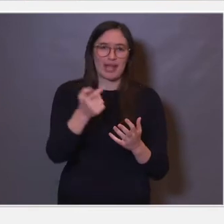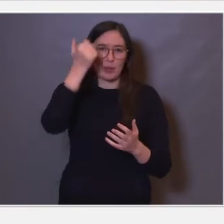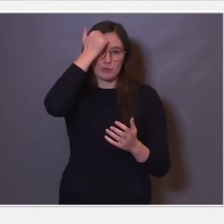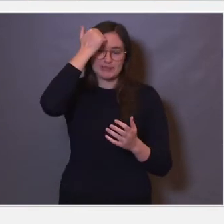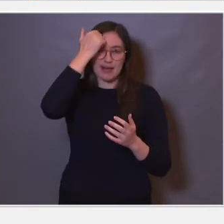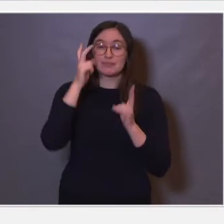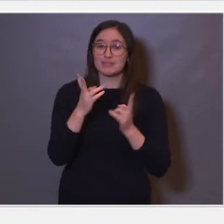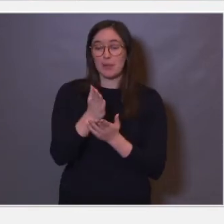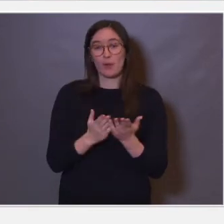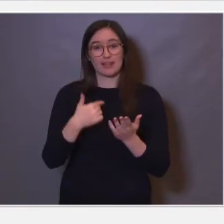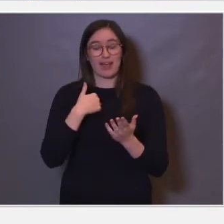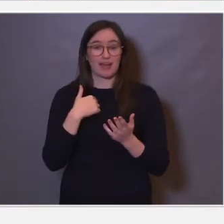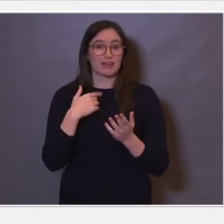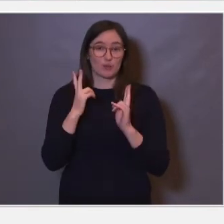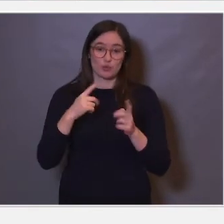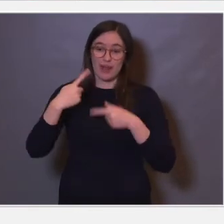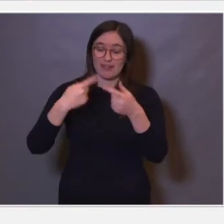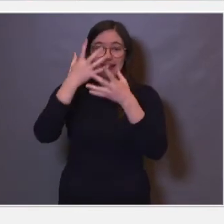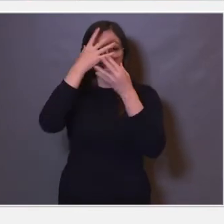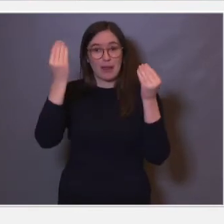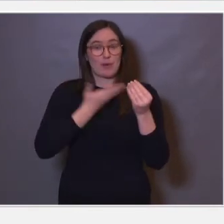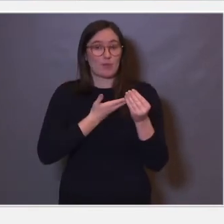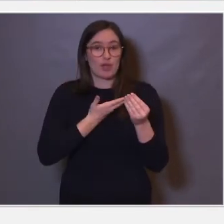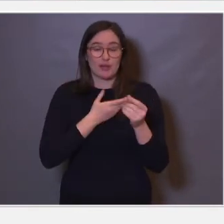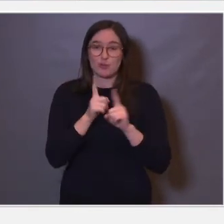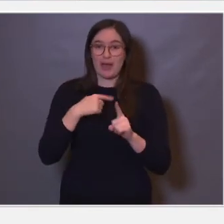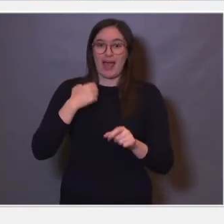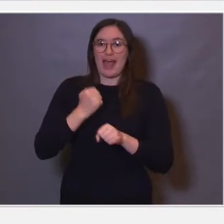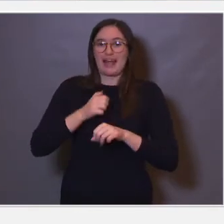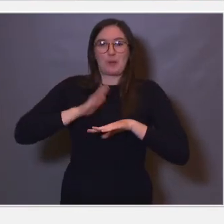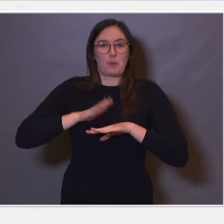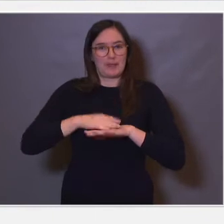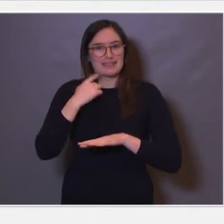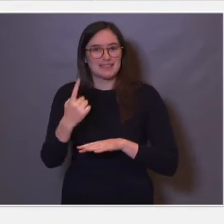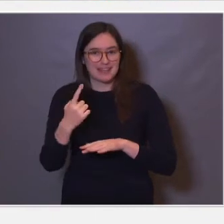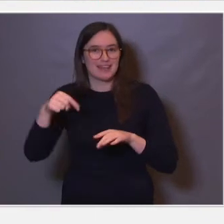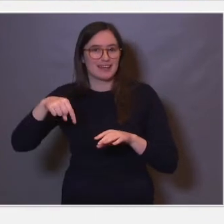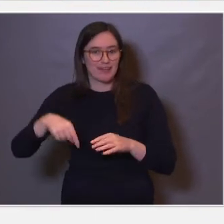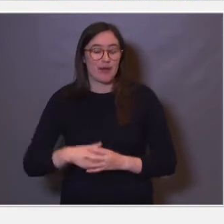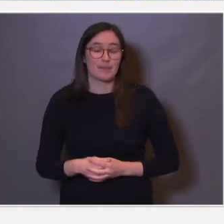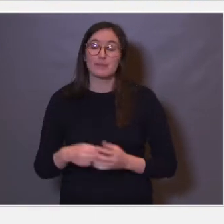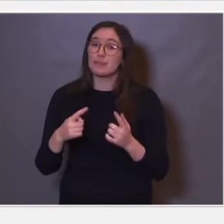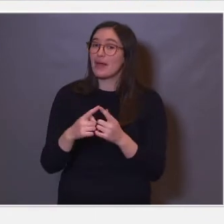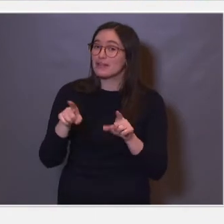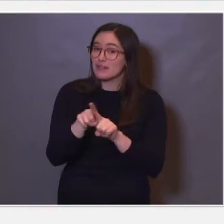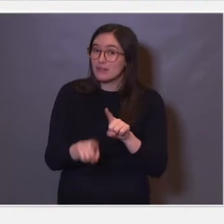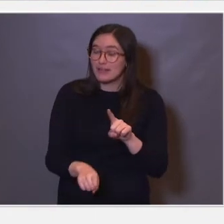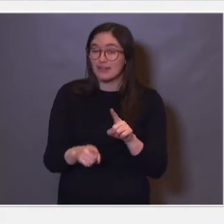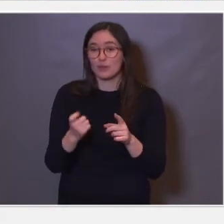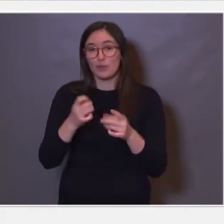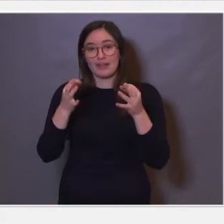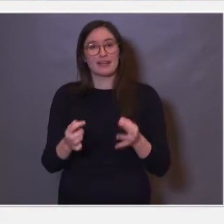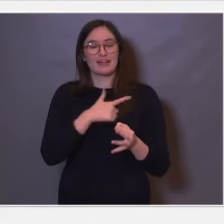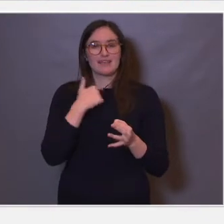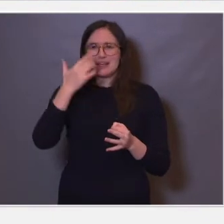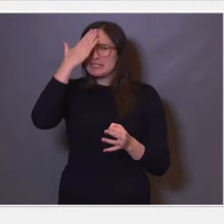samme måte som jeg kommer til å glemme veldig mye av det jeg hadde tenkt å si til dere. Men samtidig så er det jo sånn at det er jo ting vi ikke klarer